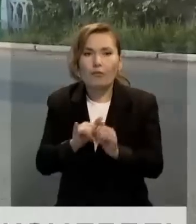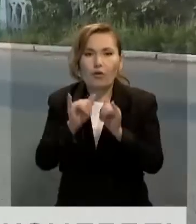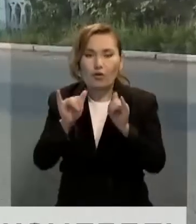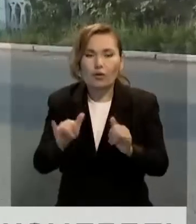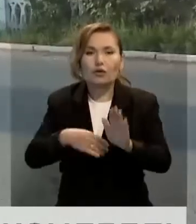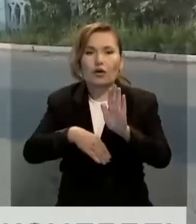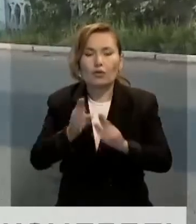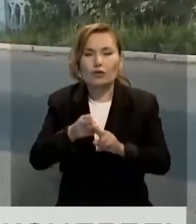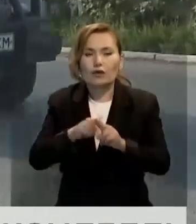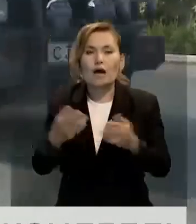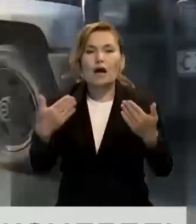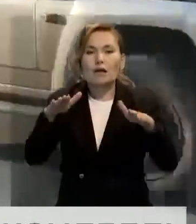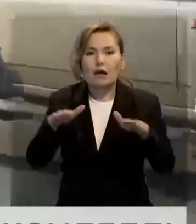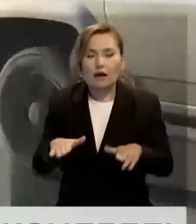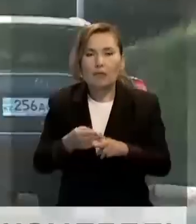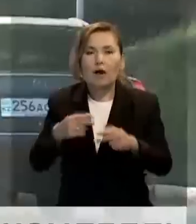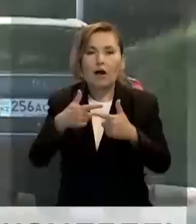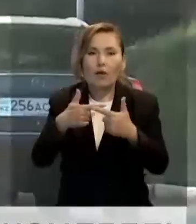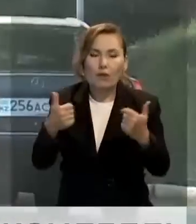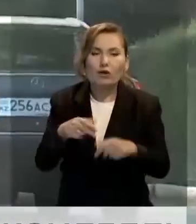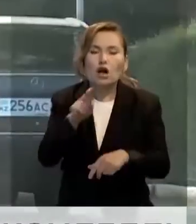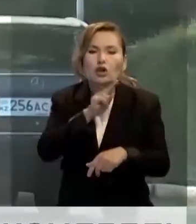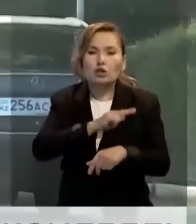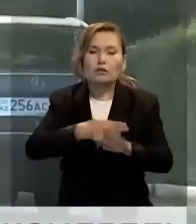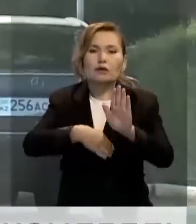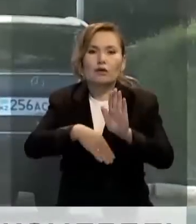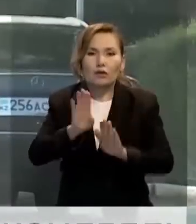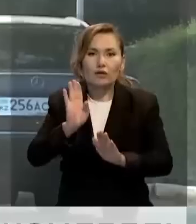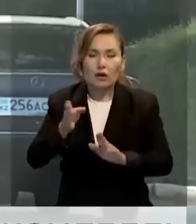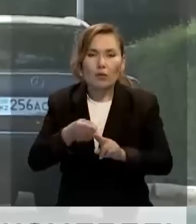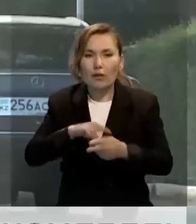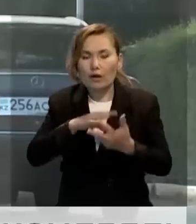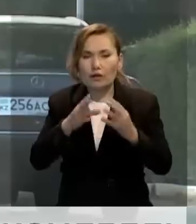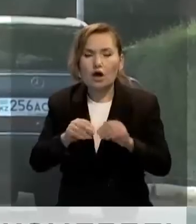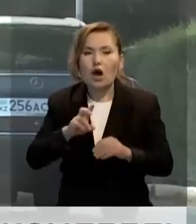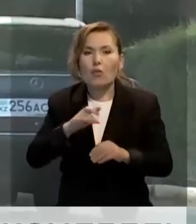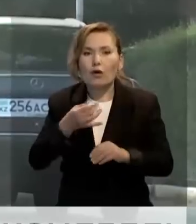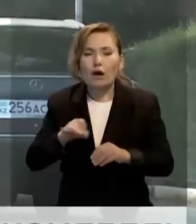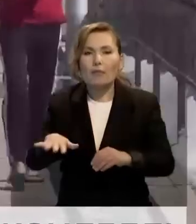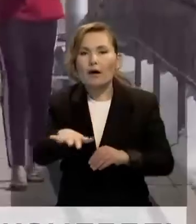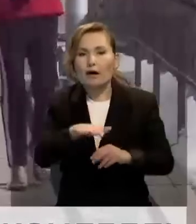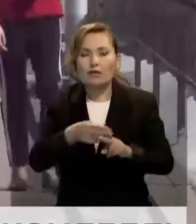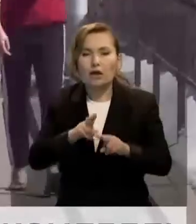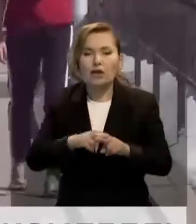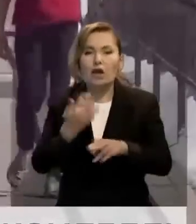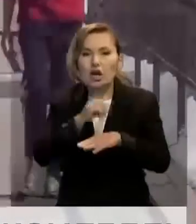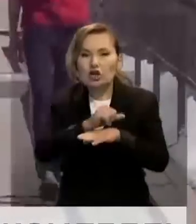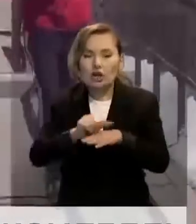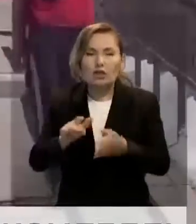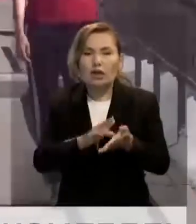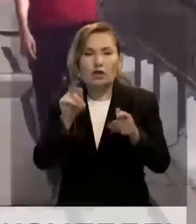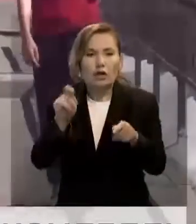артып, ұндағы демалысы орындарымен қонақ үйлердіңде жұмысы жақсара түседі. Өйткені Бұрабай отандық қамшетелдік туристтер үшін